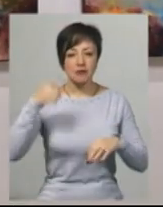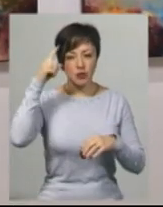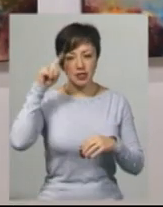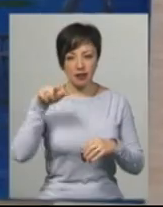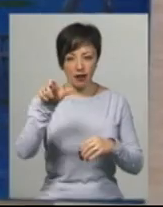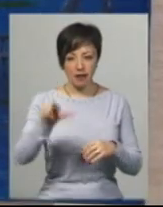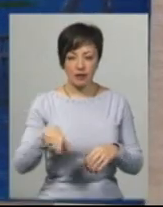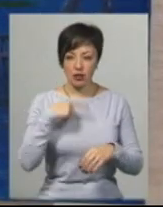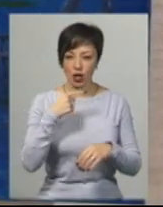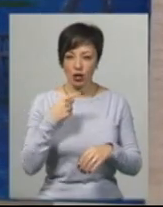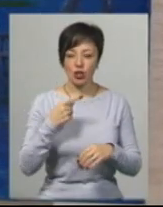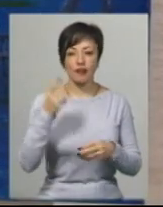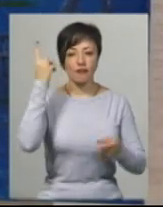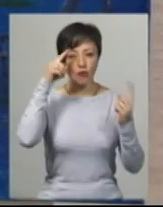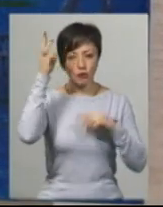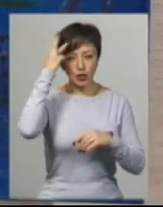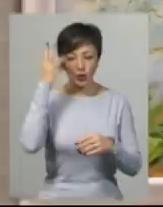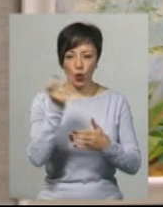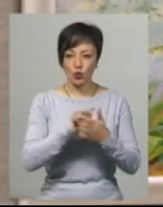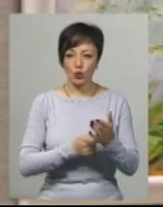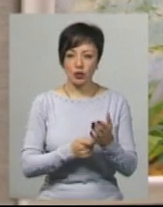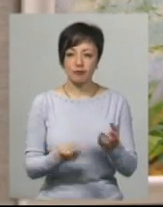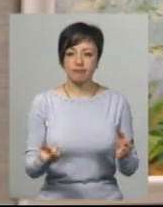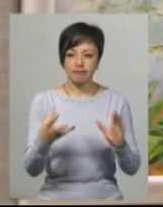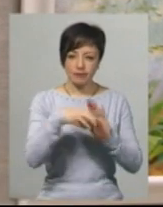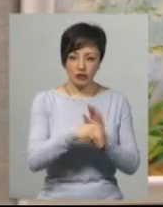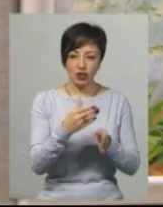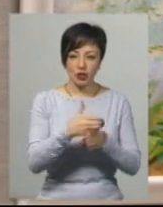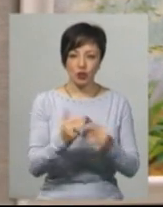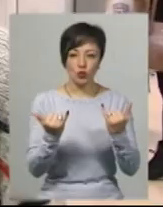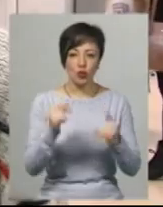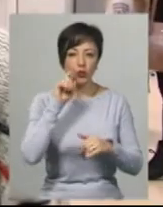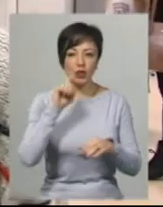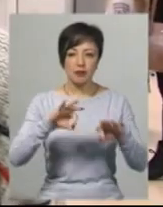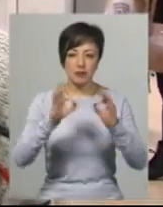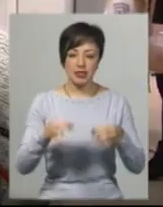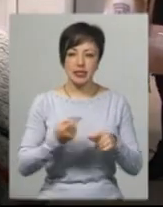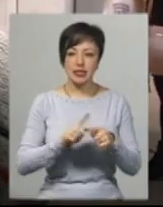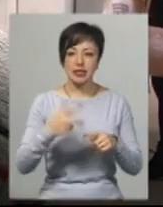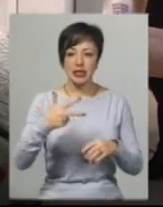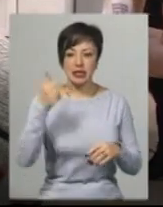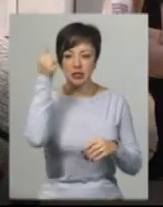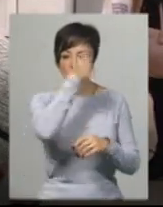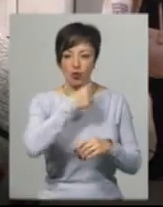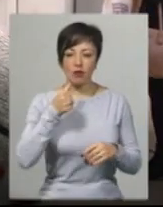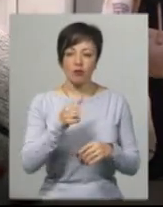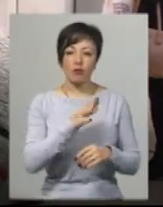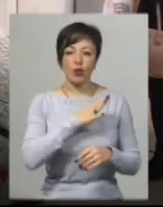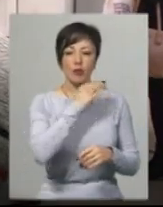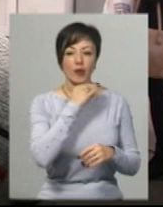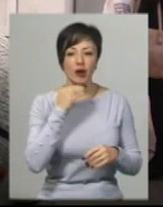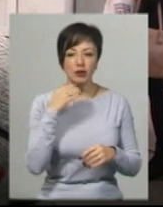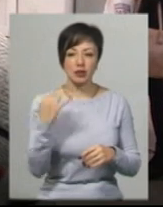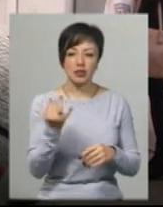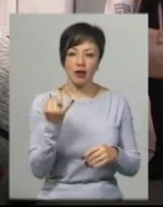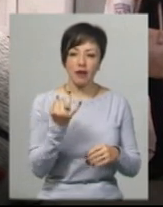Голунський каже, творчість подільських художників є невід'ємною частиною сучасного українського мистецтва. За ці 30 років було багато і